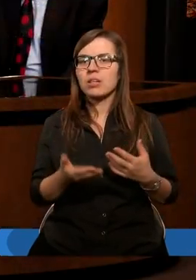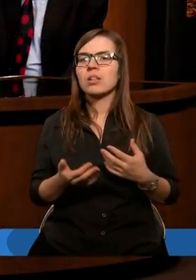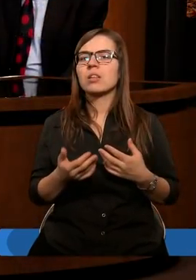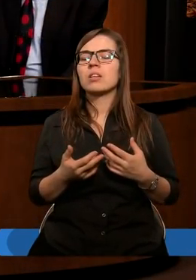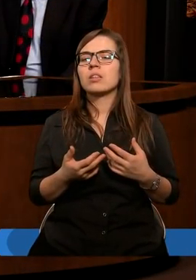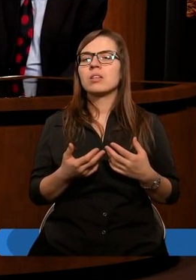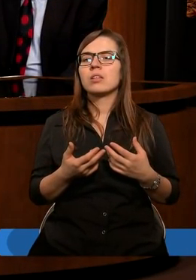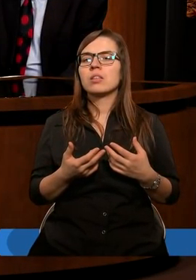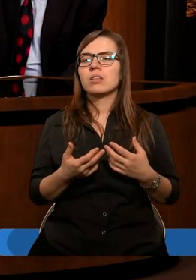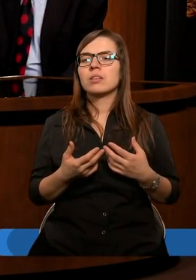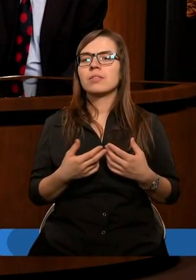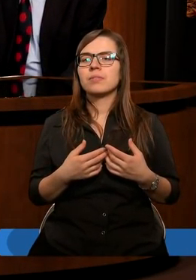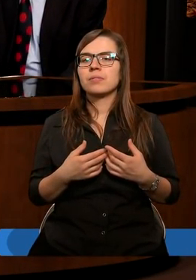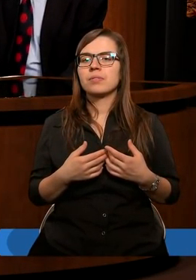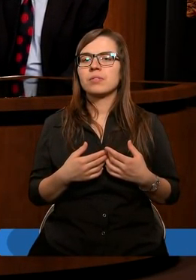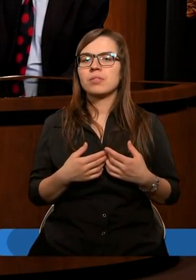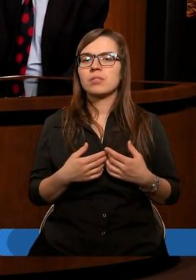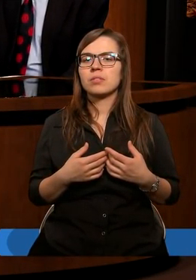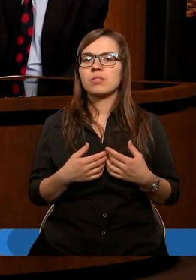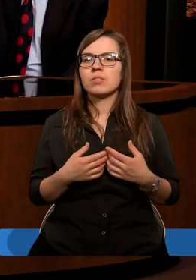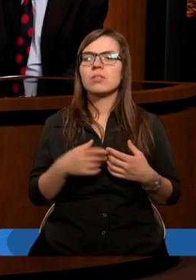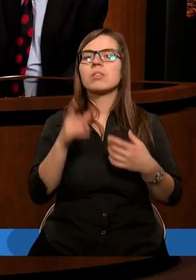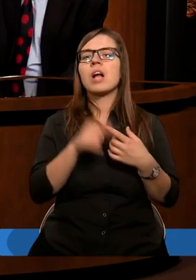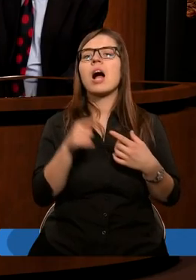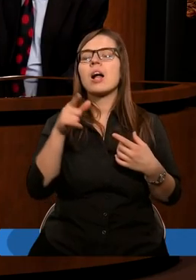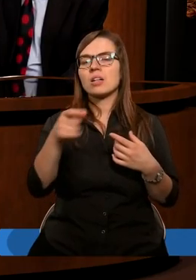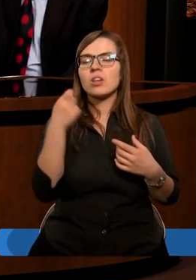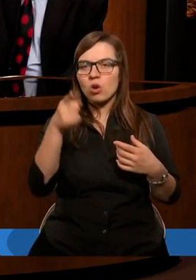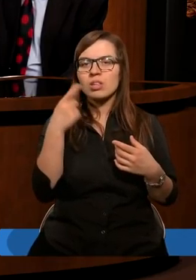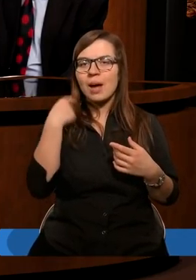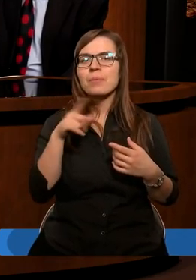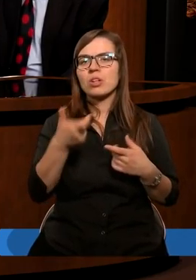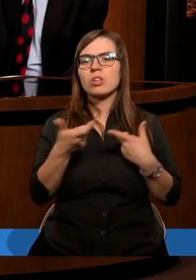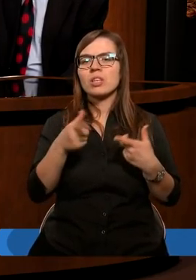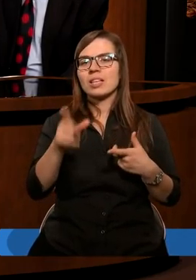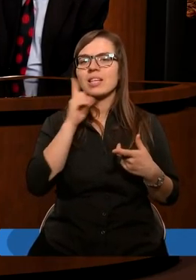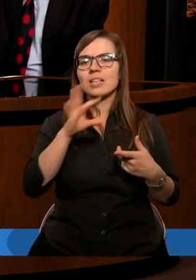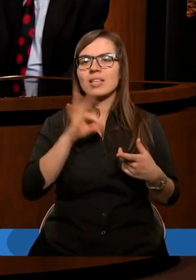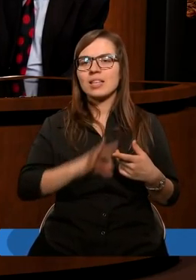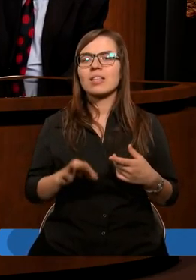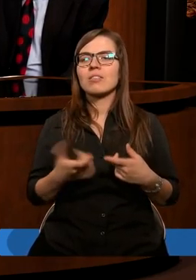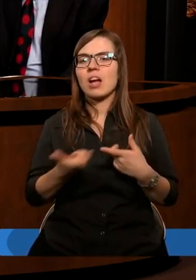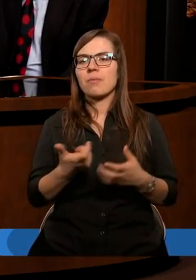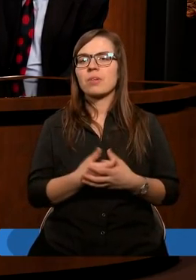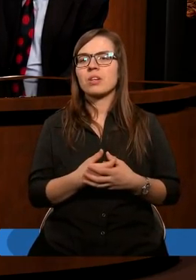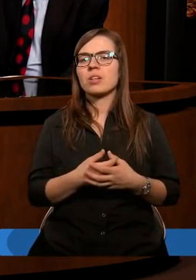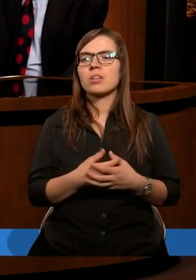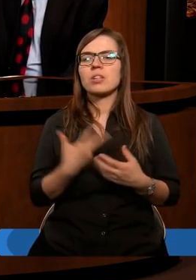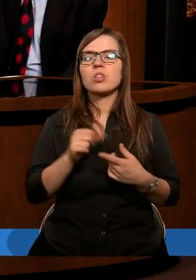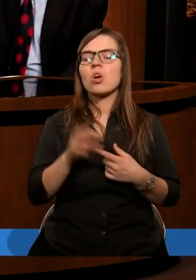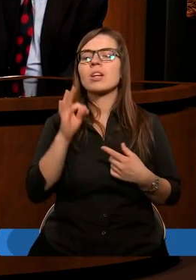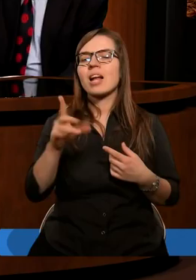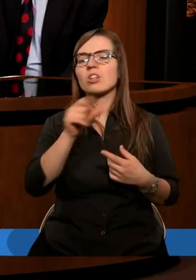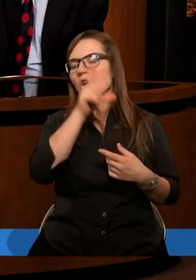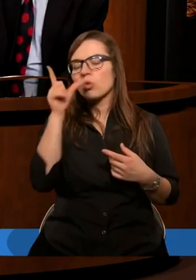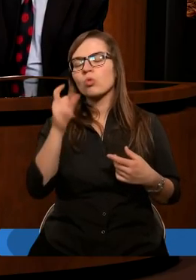Nie poniesie syn kary za winę ojca, ani ojciec za winę syna. A więc to nie jest